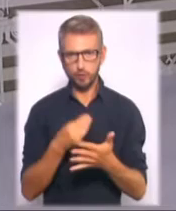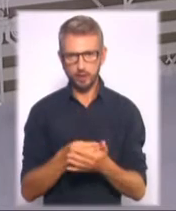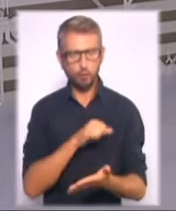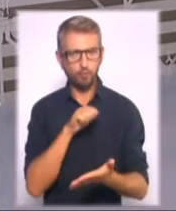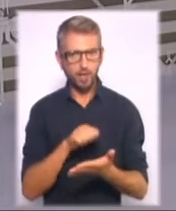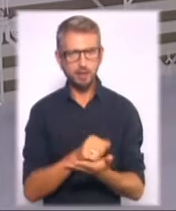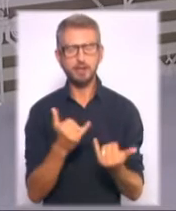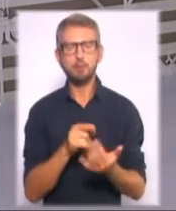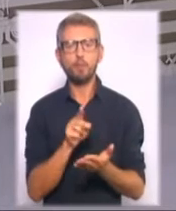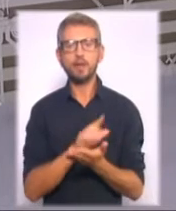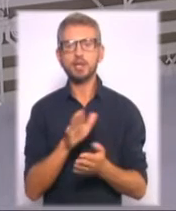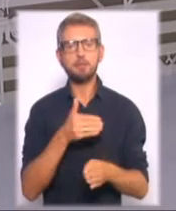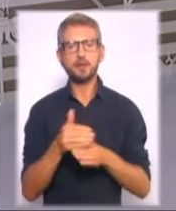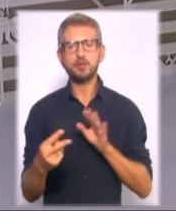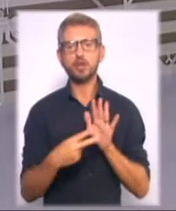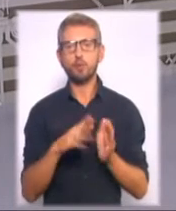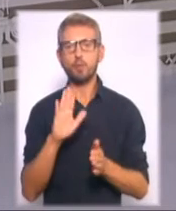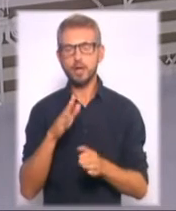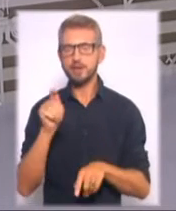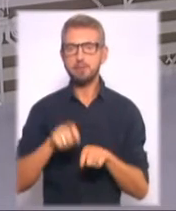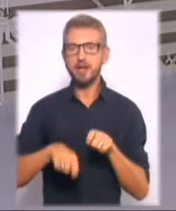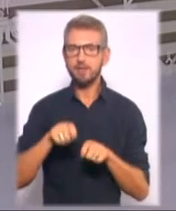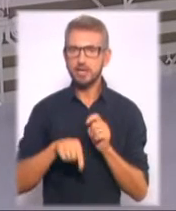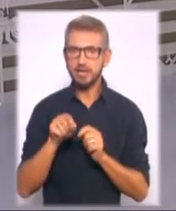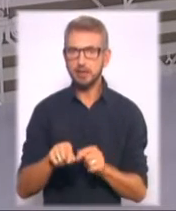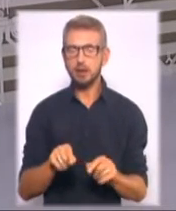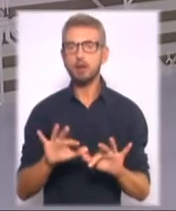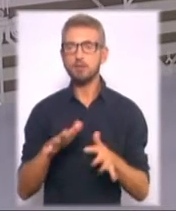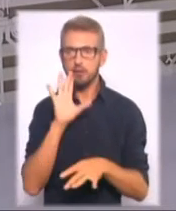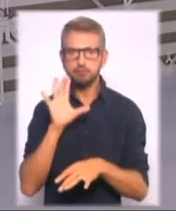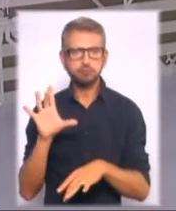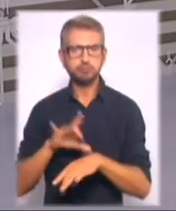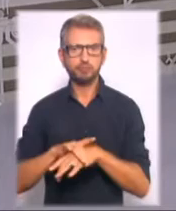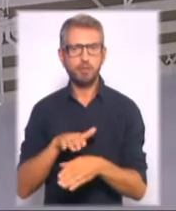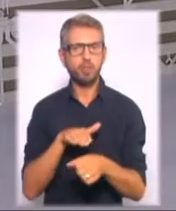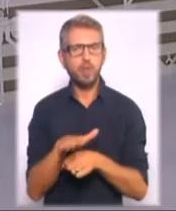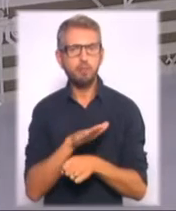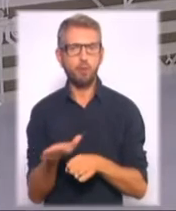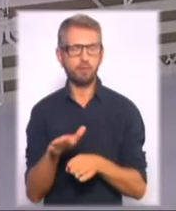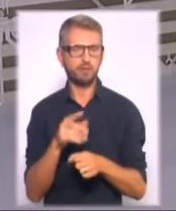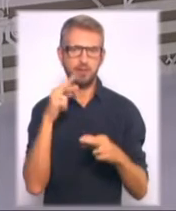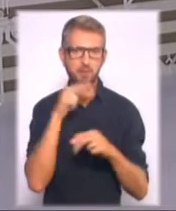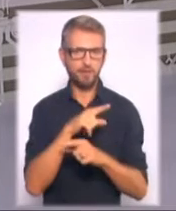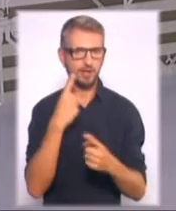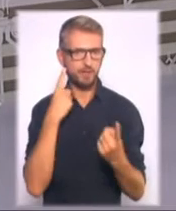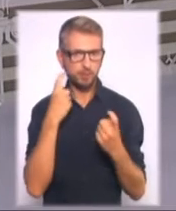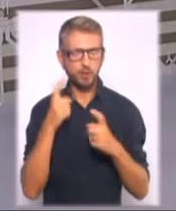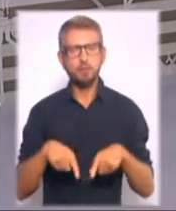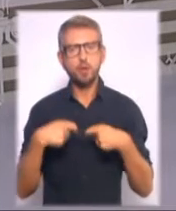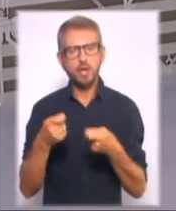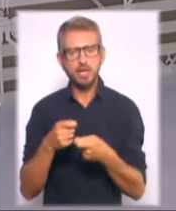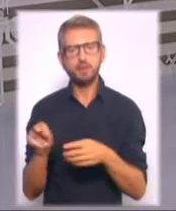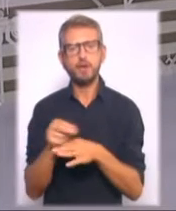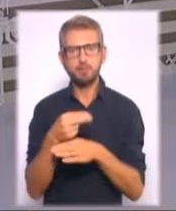повинні не пізніше 7 вересня перевірити їх та у разі виявлення неповних чи недостовірних відомостей подати виправлені